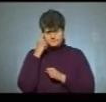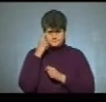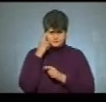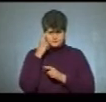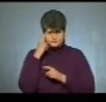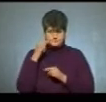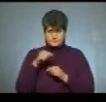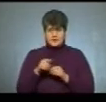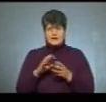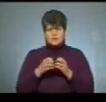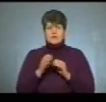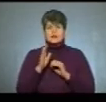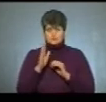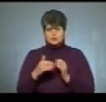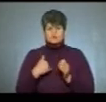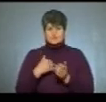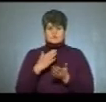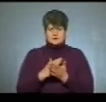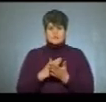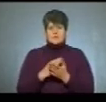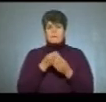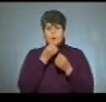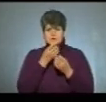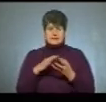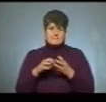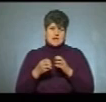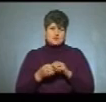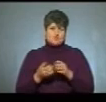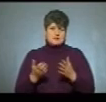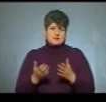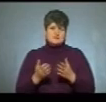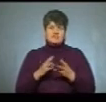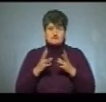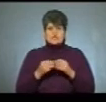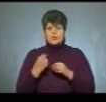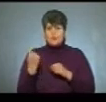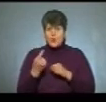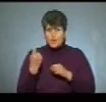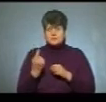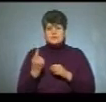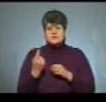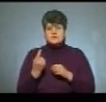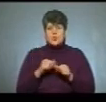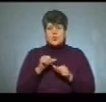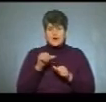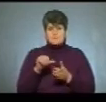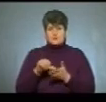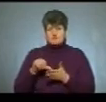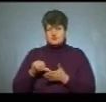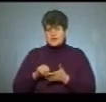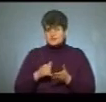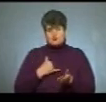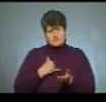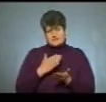і результат буде. Ми маємо позитивний результат, адже і в цілому область, і окремі учасники в нас